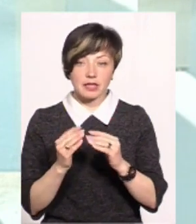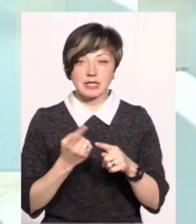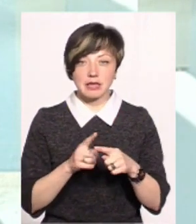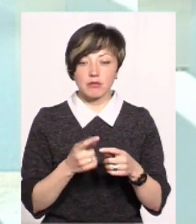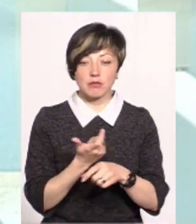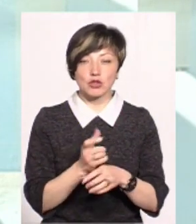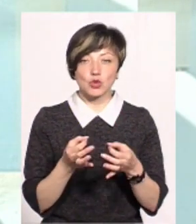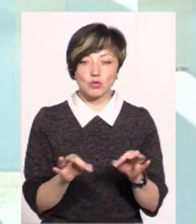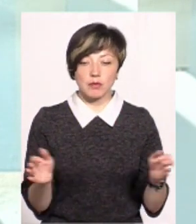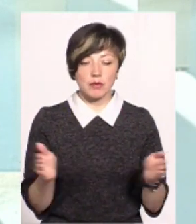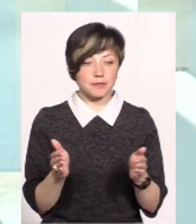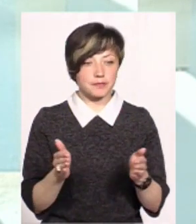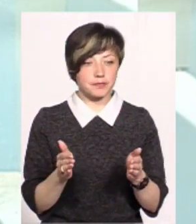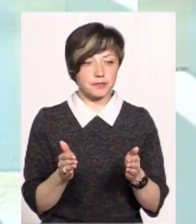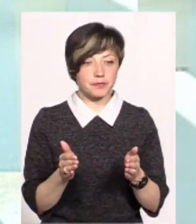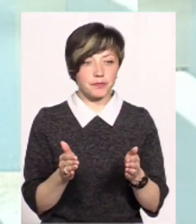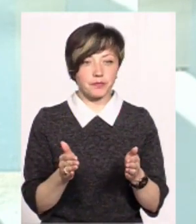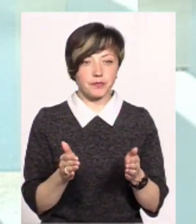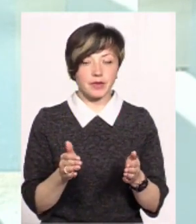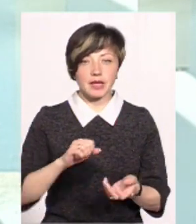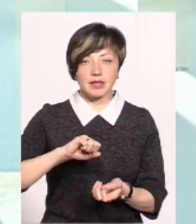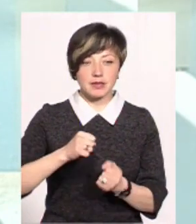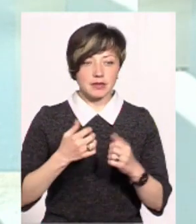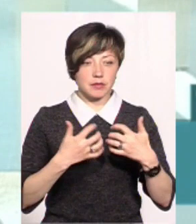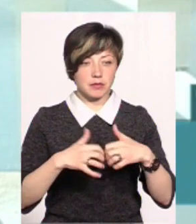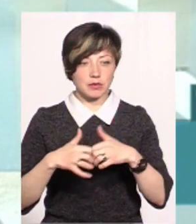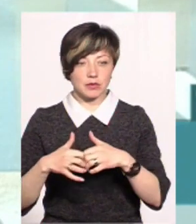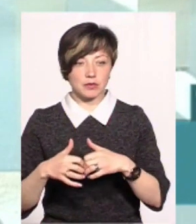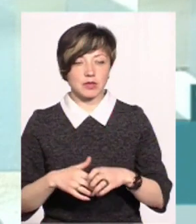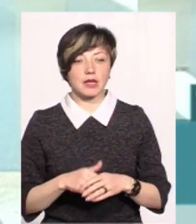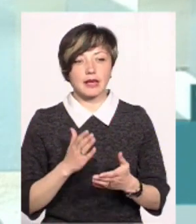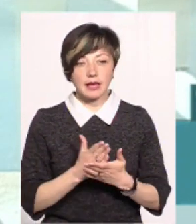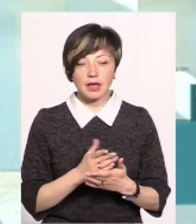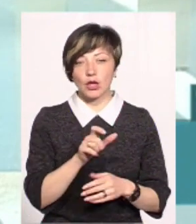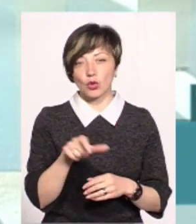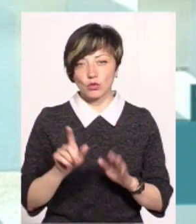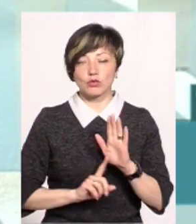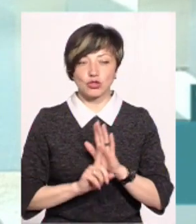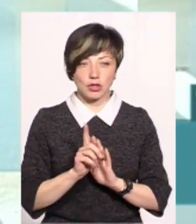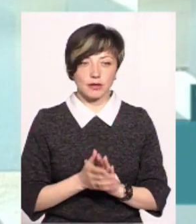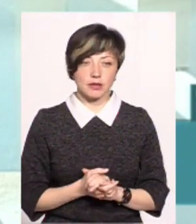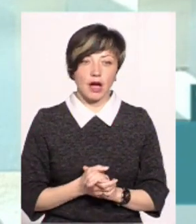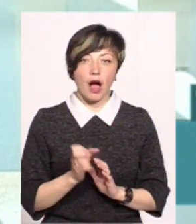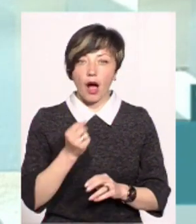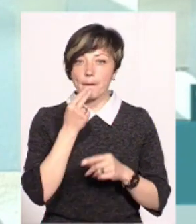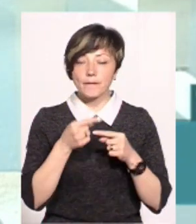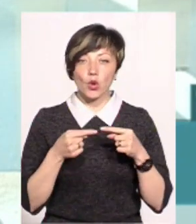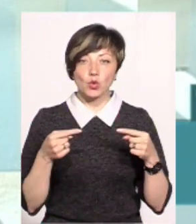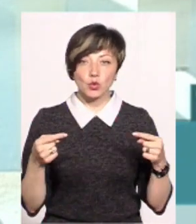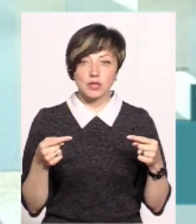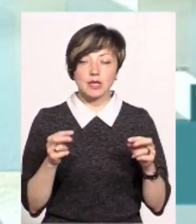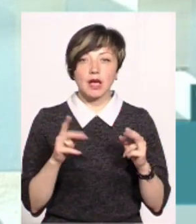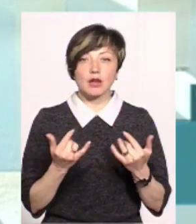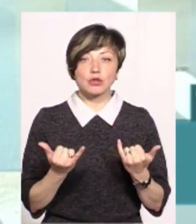це більш доступні, невеликі такі сублімаційні установки є. То люди з них починають. А продукцію, яку,